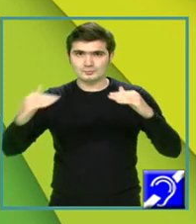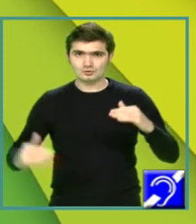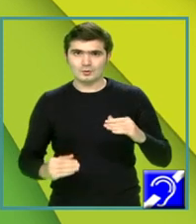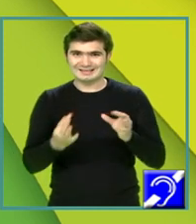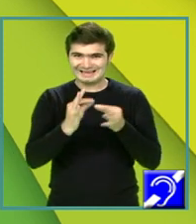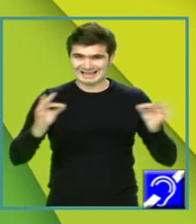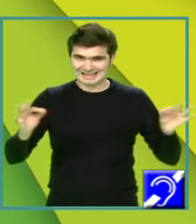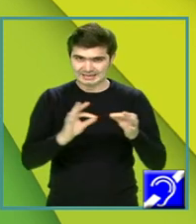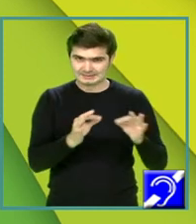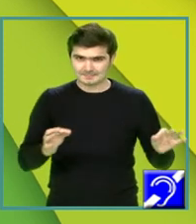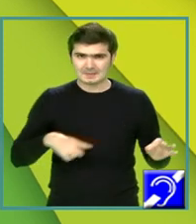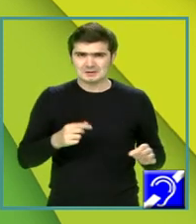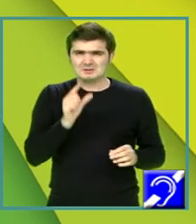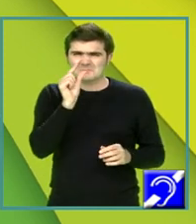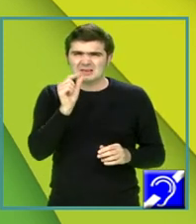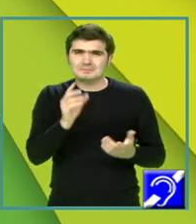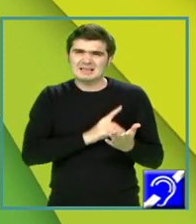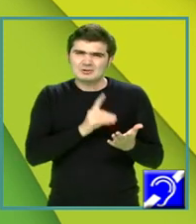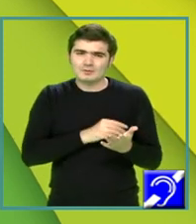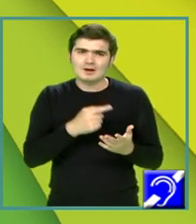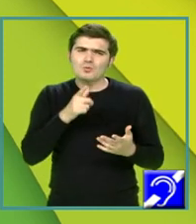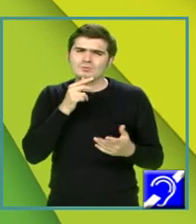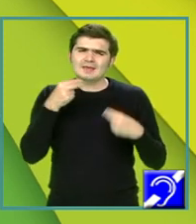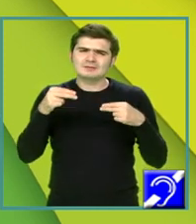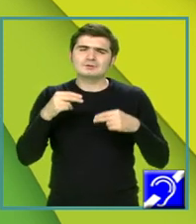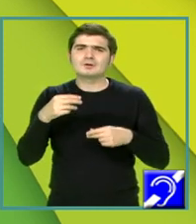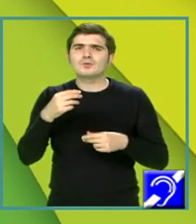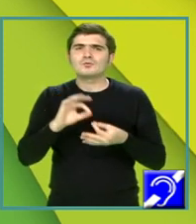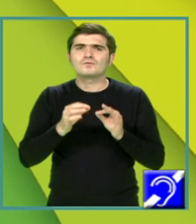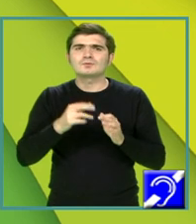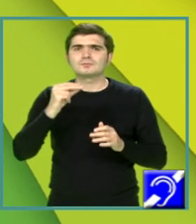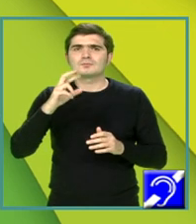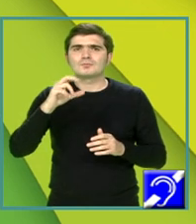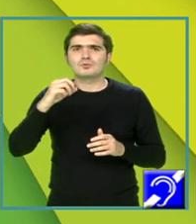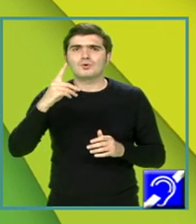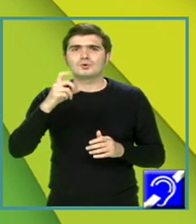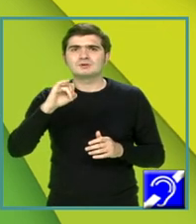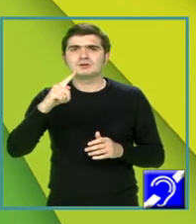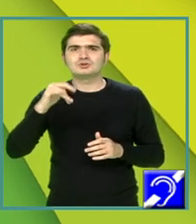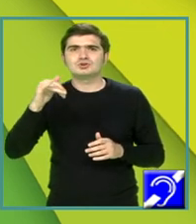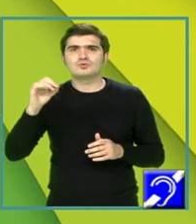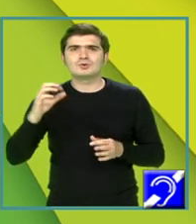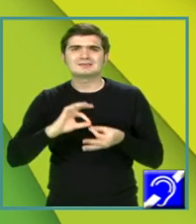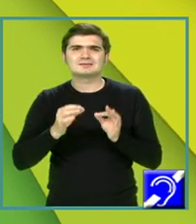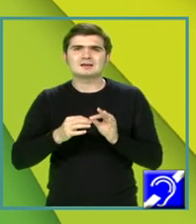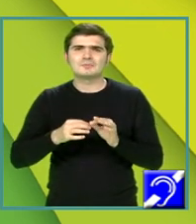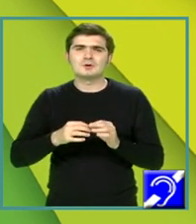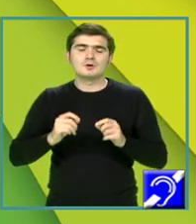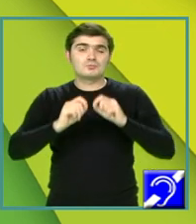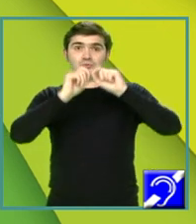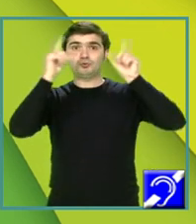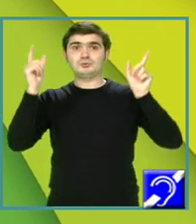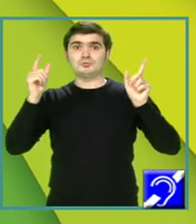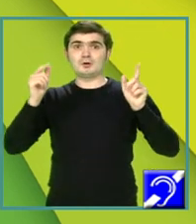află un mic dicționar în care este explicat un adjectiv prodigios, care înseamnă ieși din comun, uluitor,